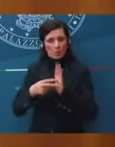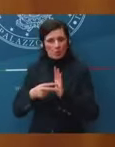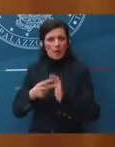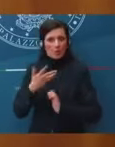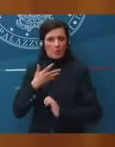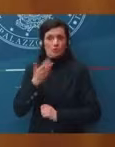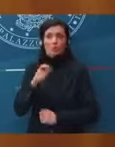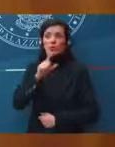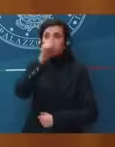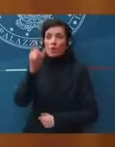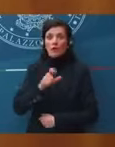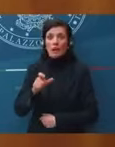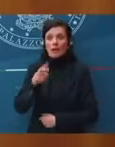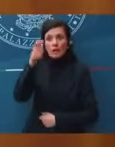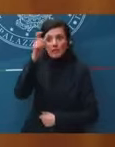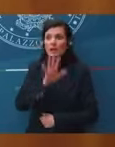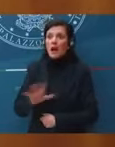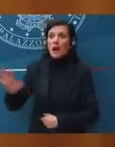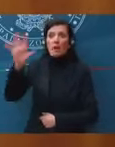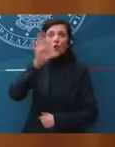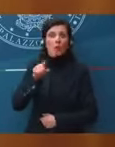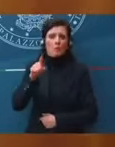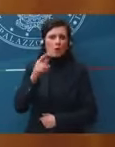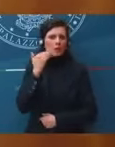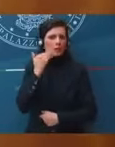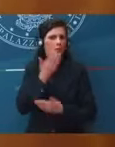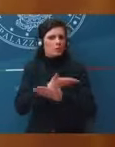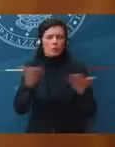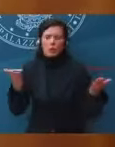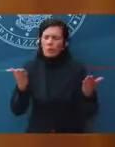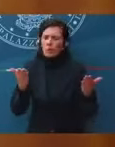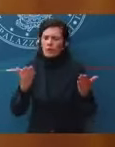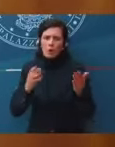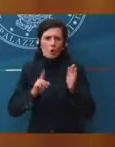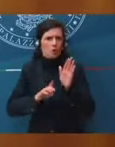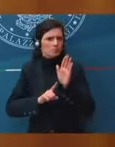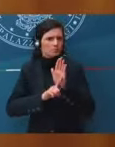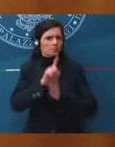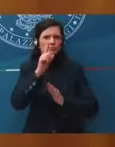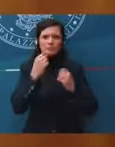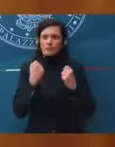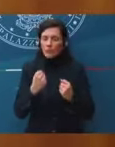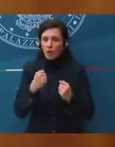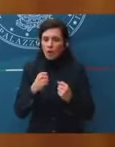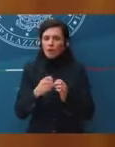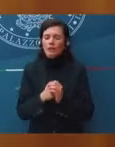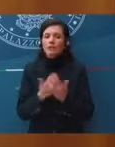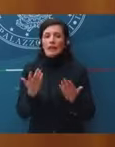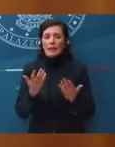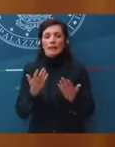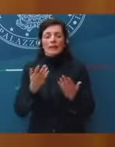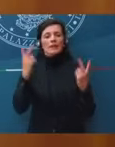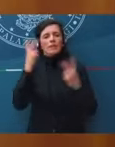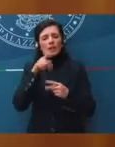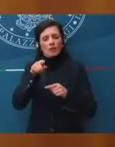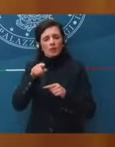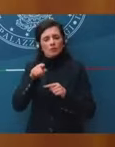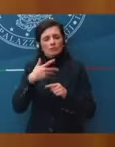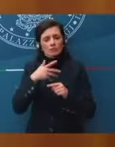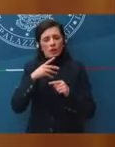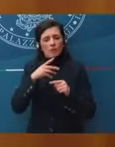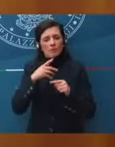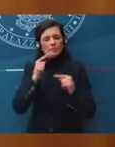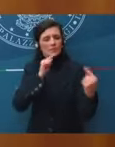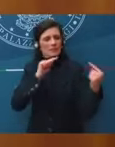indebitati d'Europa, il secondo debito pubblico più grosso d'Europa, in particolare c'è tutto un dibattito attorno al patto di